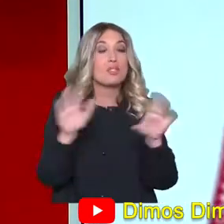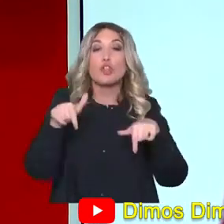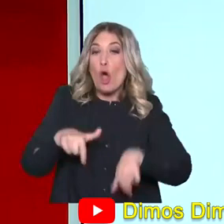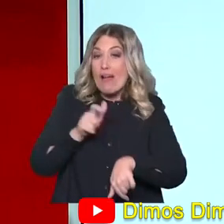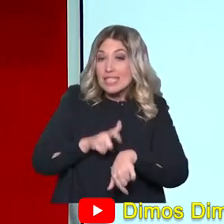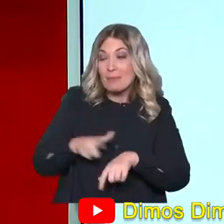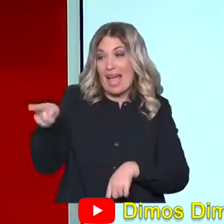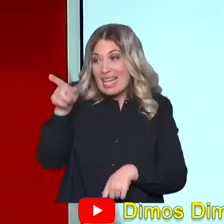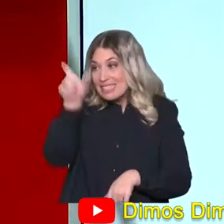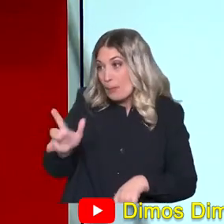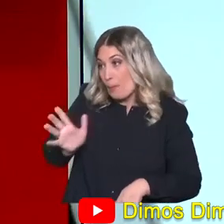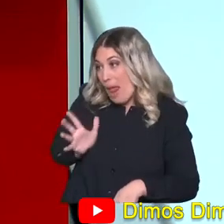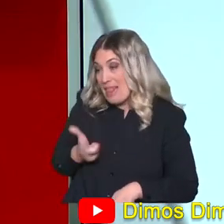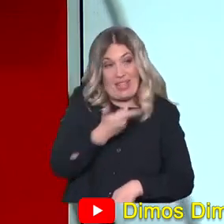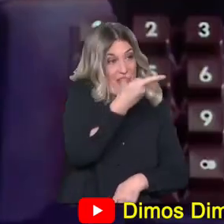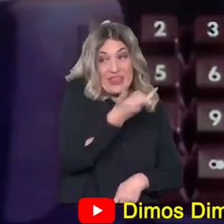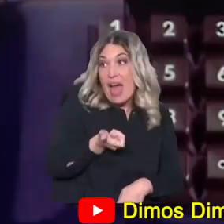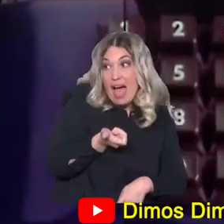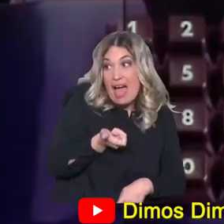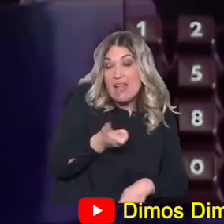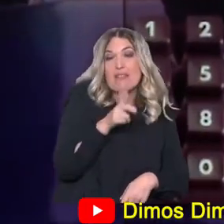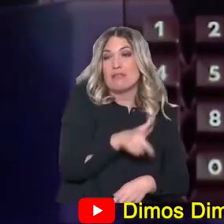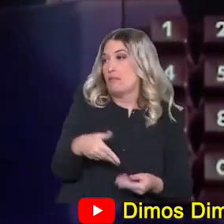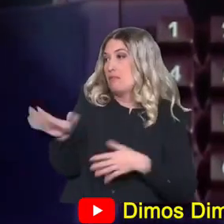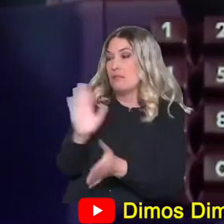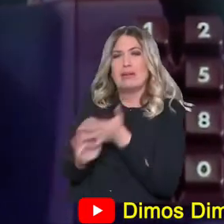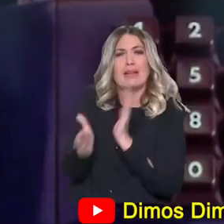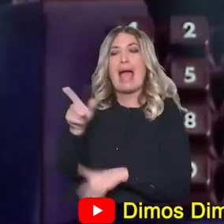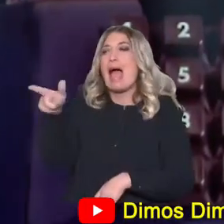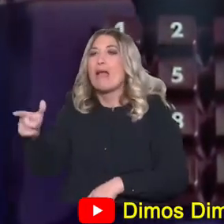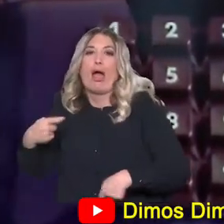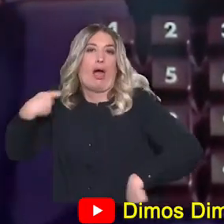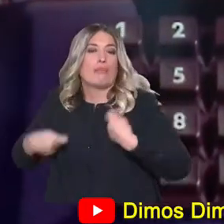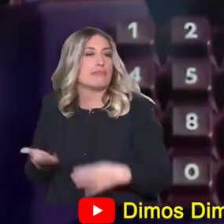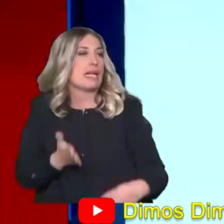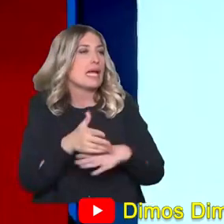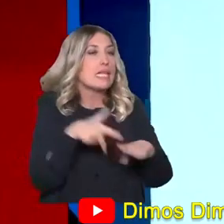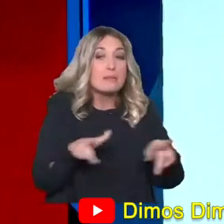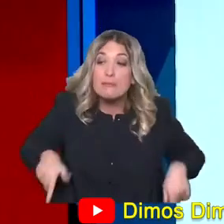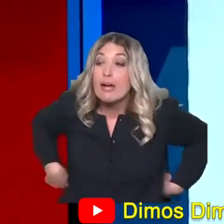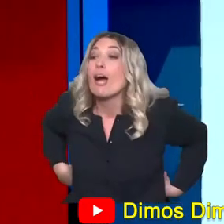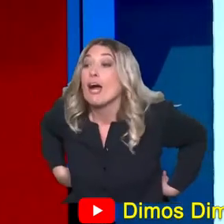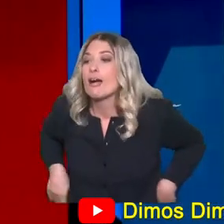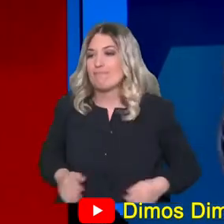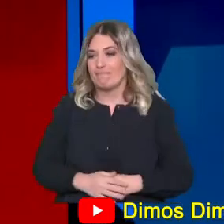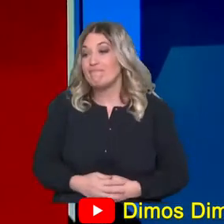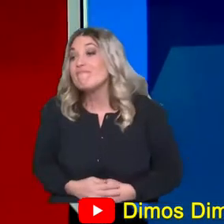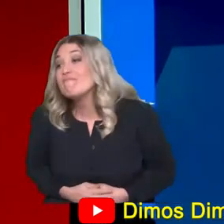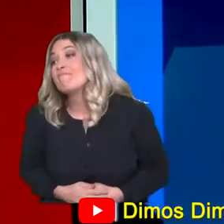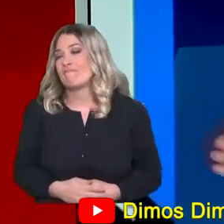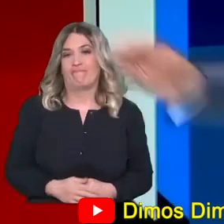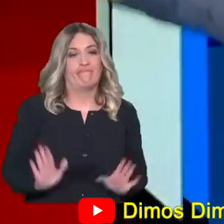τράπεζα. Δεν έχει τίποτα να σας... Και το παραμικρό χαρτί να θέλετε δεν μπορείτε να πάτε στην τράπεζα. Άρα οι τράπεζες οι καινούργιες, να το